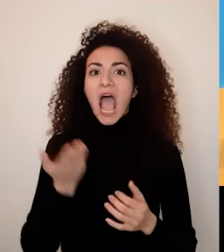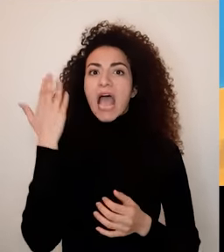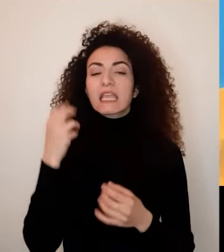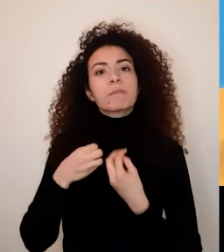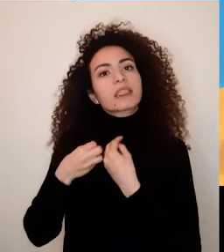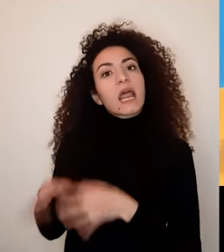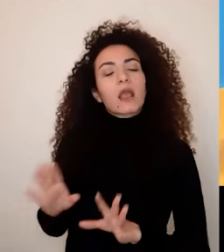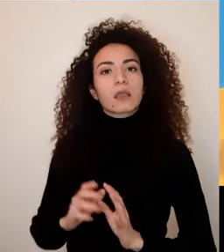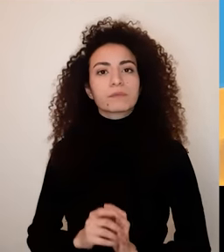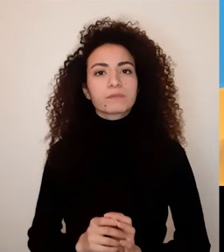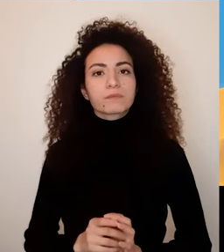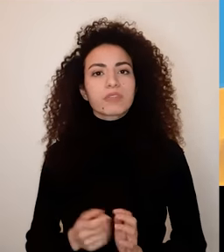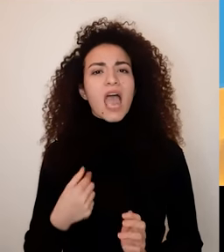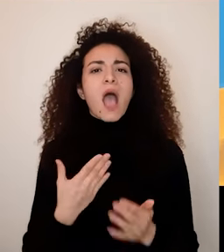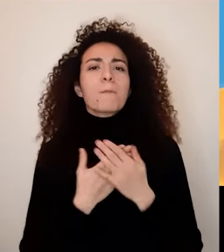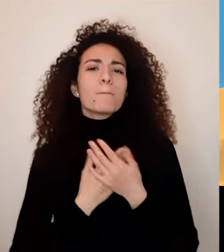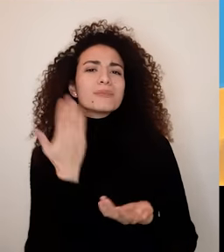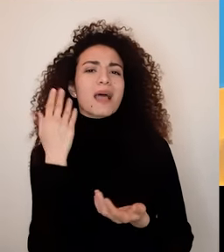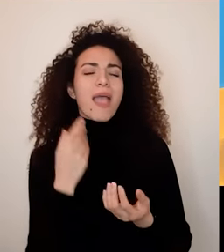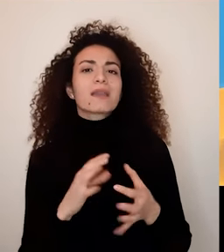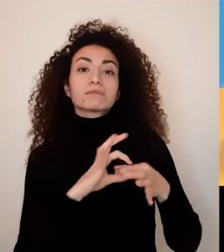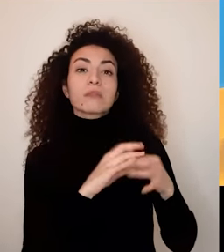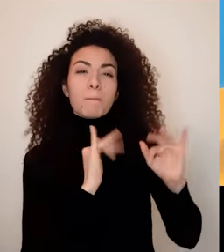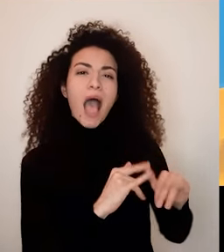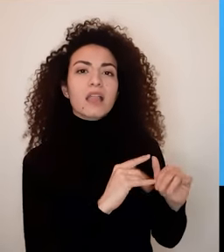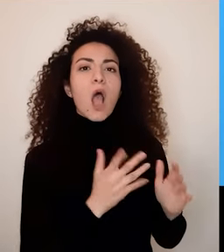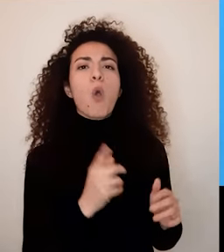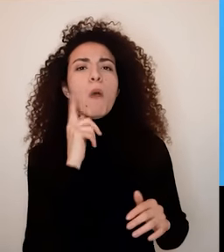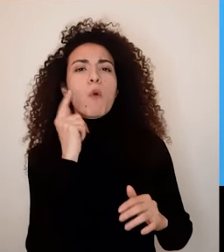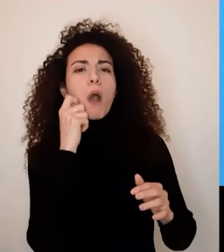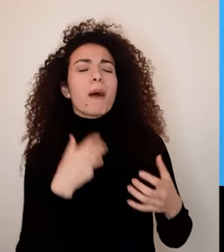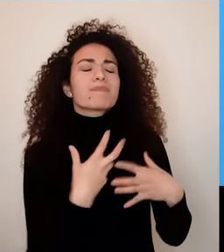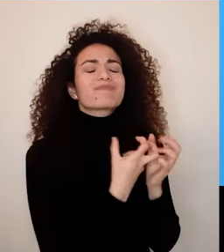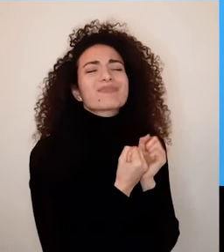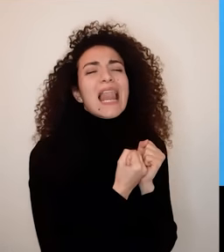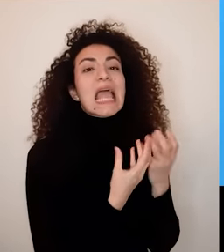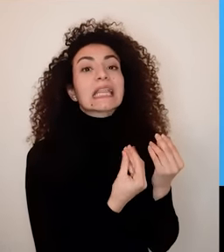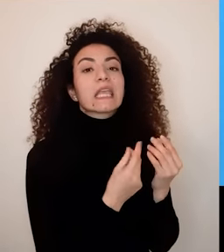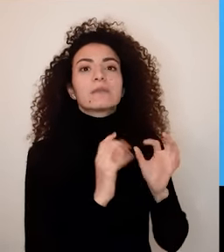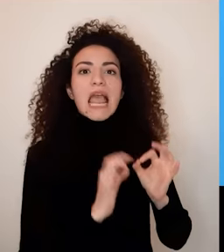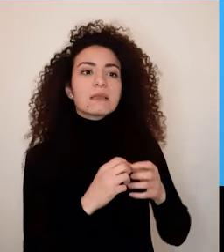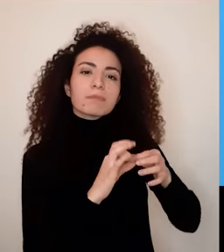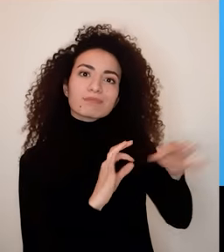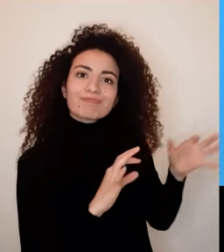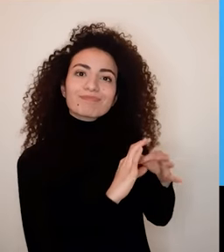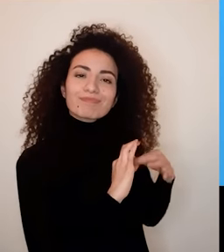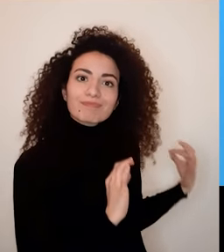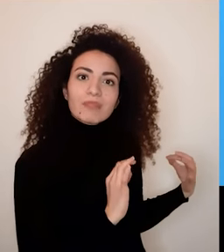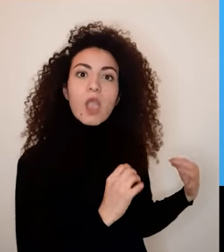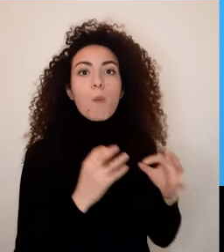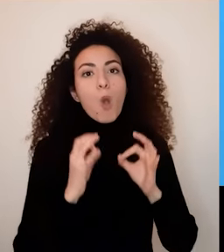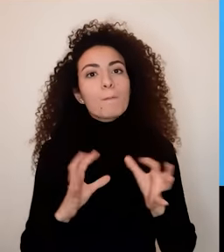فك الارتباط مع الآخرين إذا كان أحدهم بعده مقيد بهذا العلاقة مثل علاقة عاطفية سابقة أو العلاقة مع الأهل